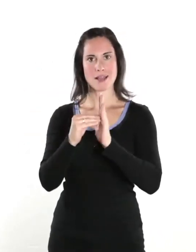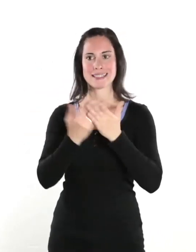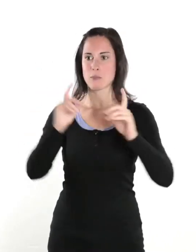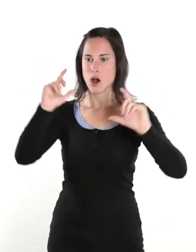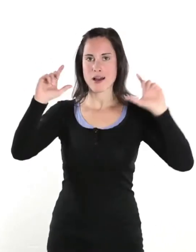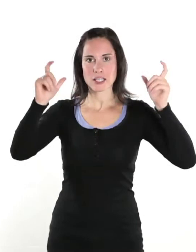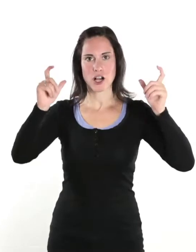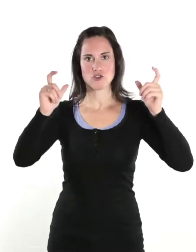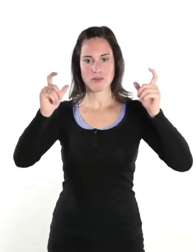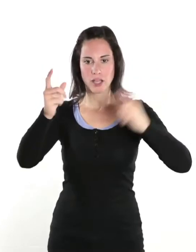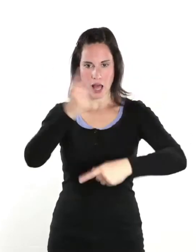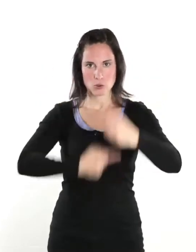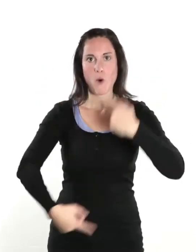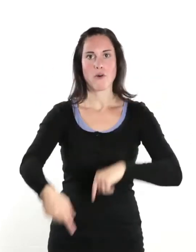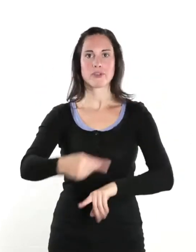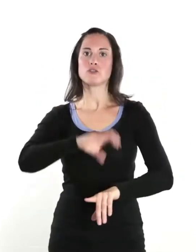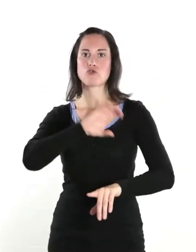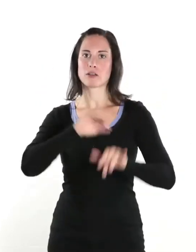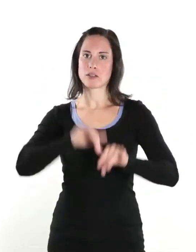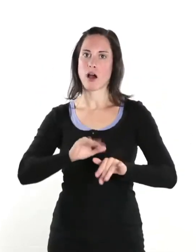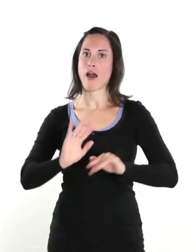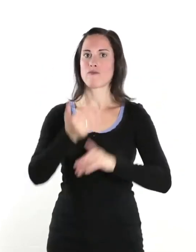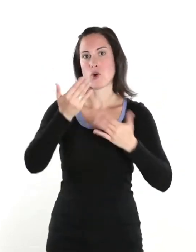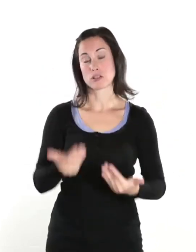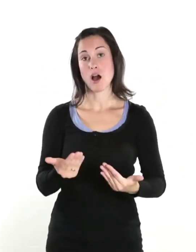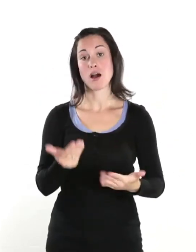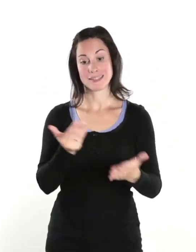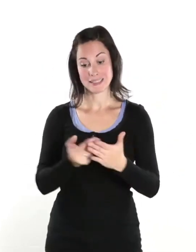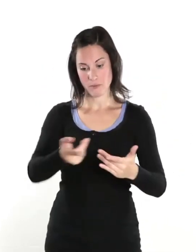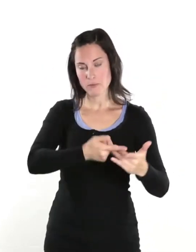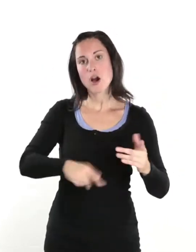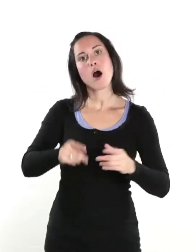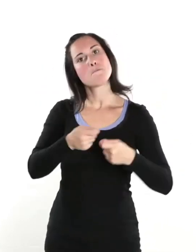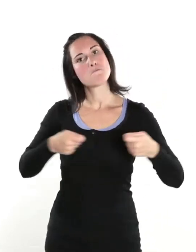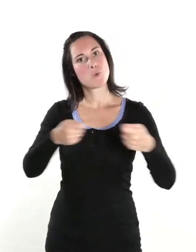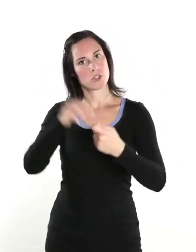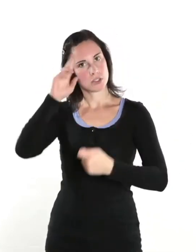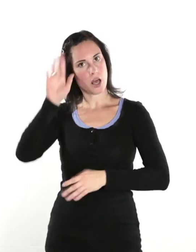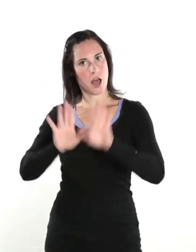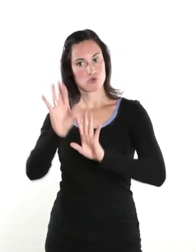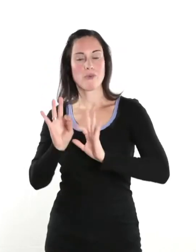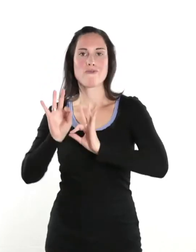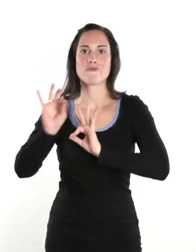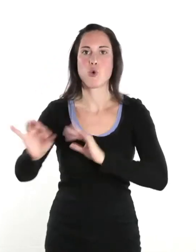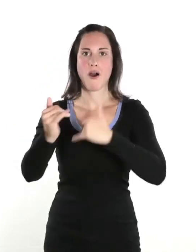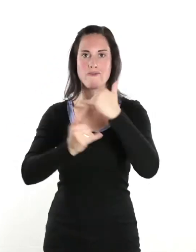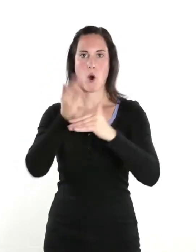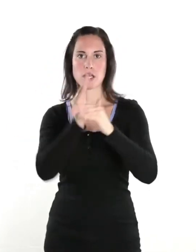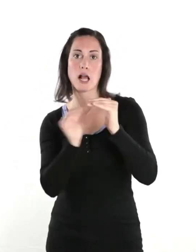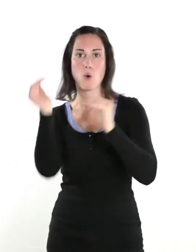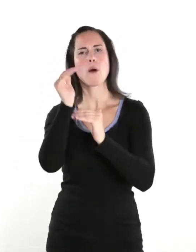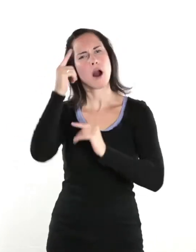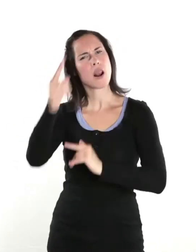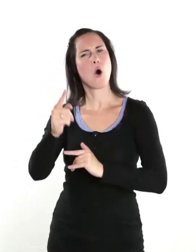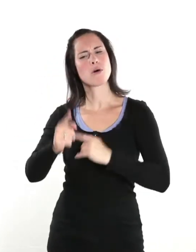Kompetenzen für unsere Gesellschaft gewonnen werden. Genau darum haben wir im Bundesrat entsprechend abgestimmt, um